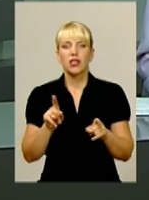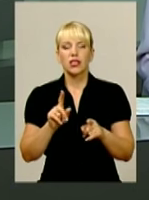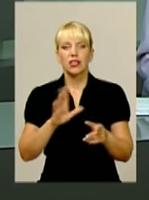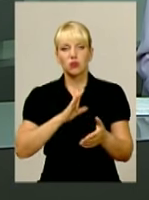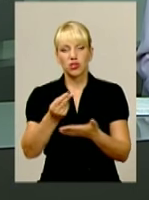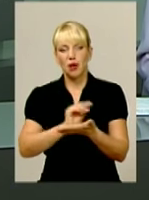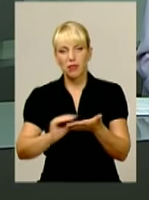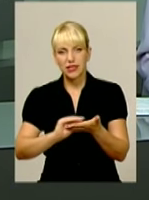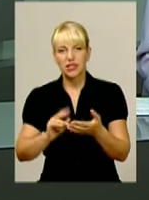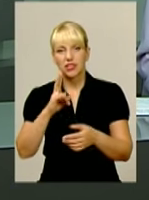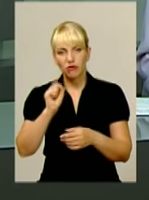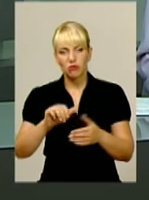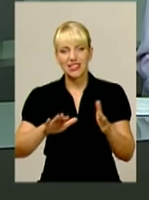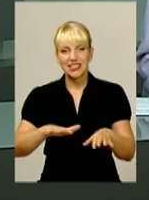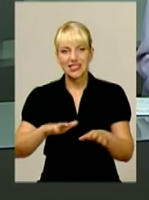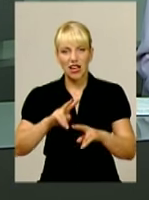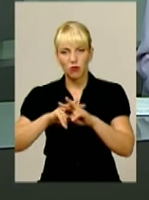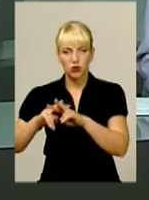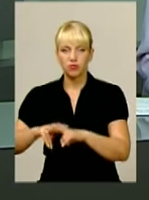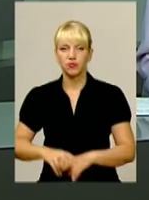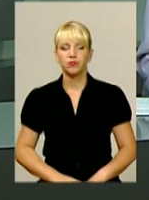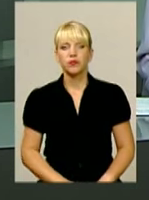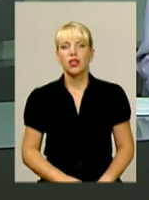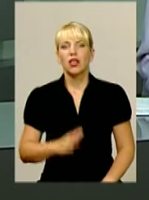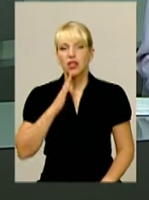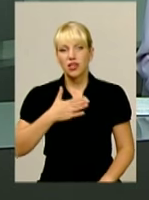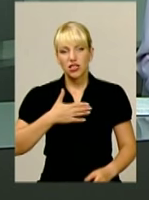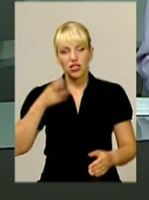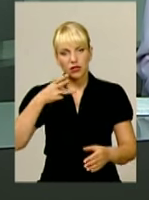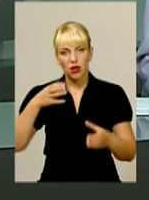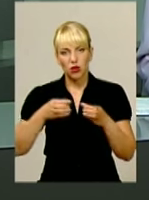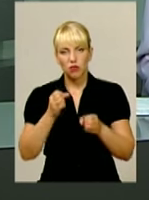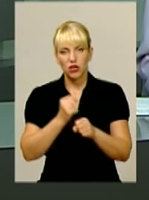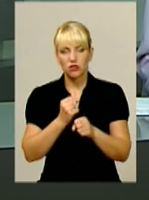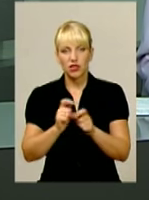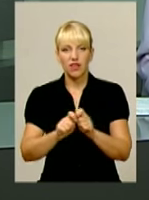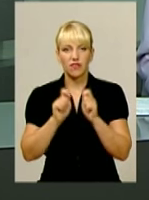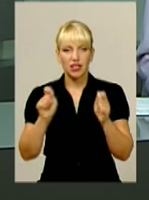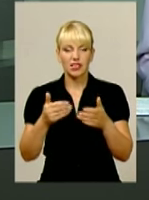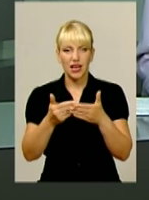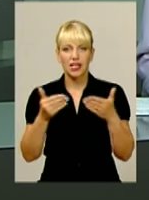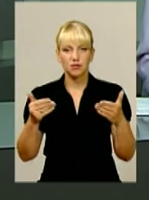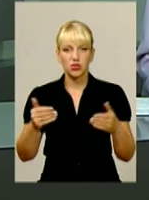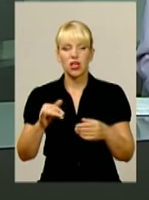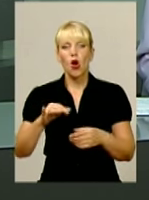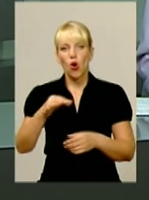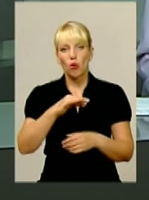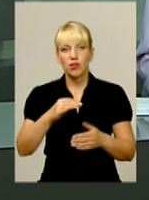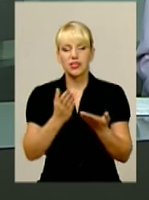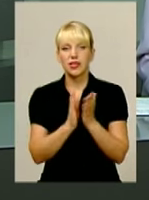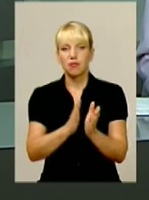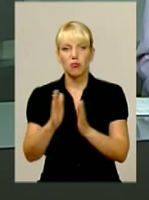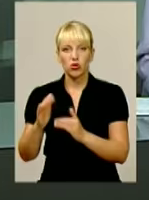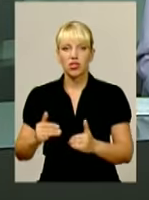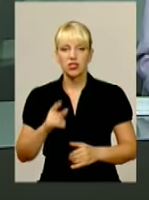мріється у колоніях у сюжеті Олександра Матросова. Наша знімальна група працювала на відкритті експозиції в обласній бібліотеці для